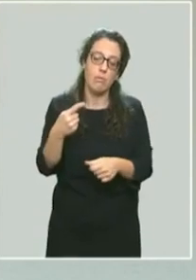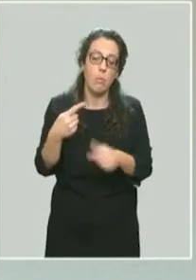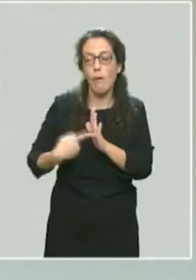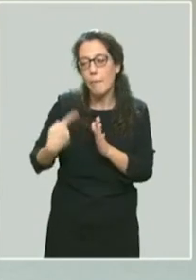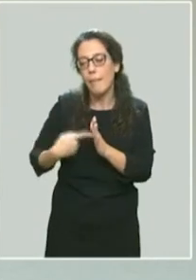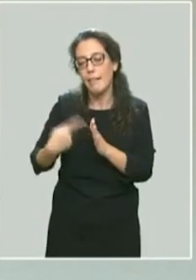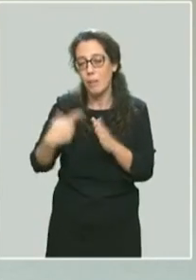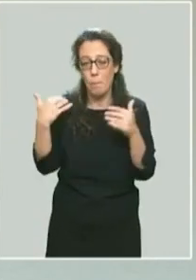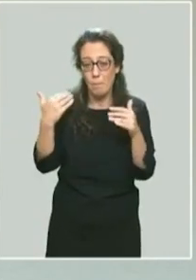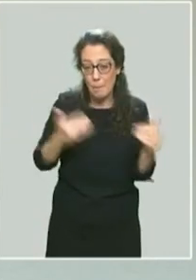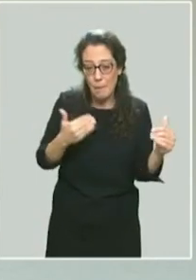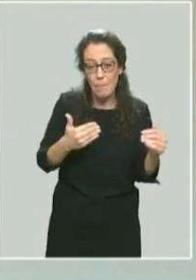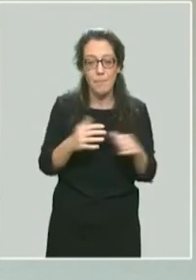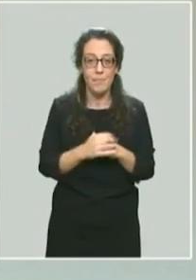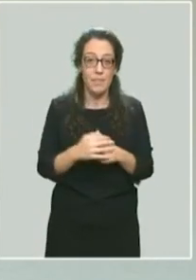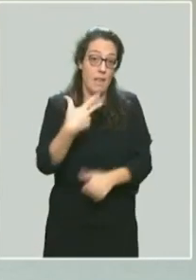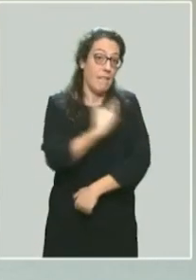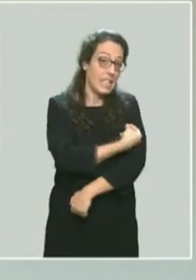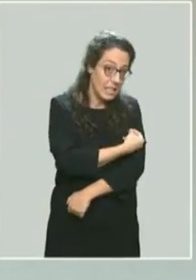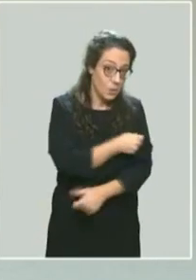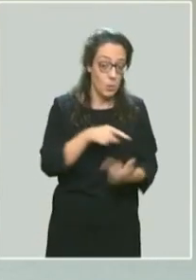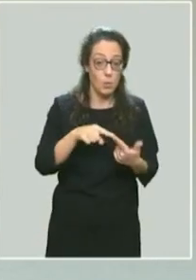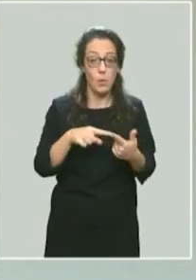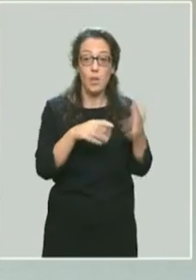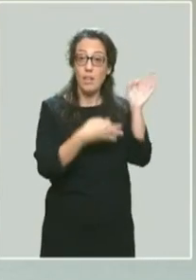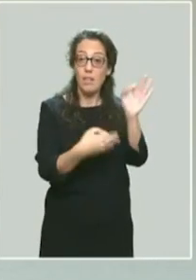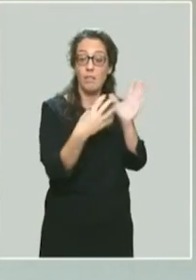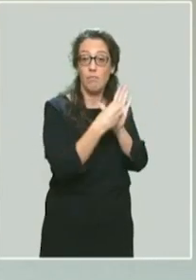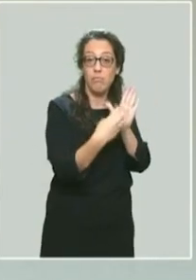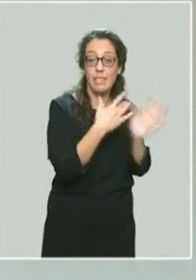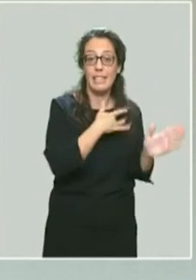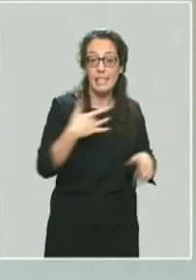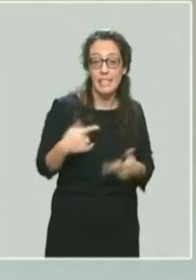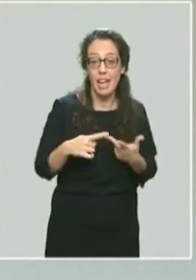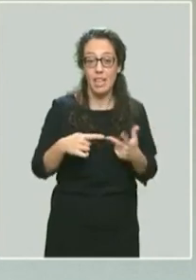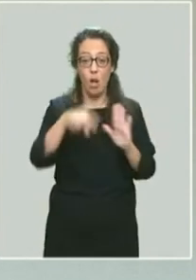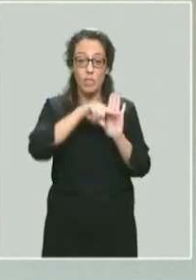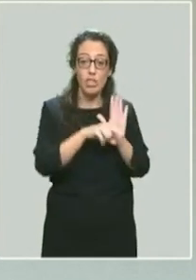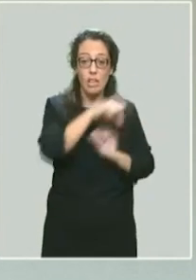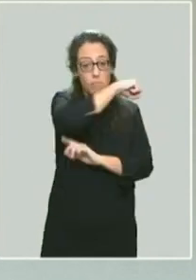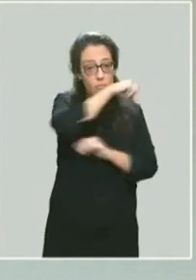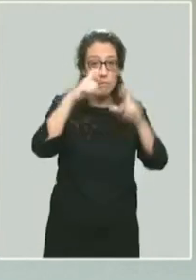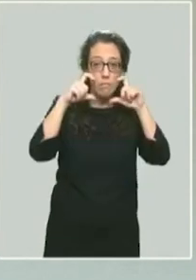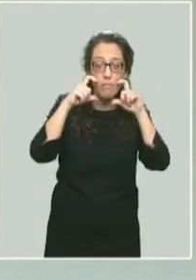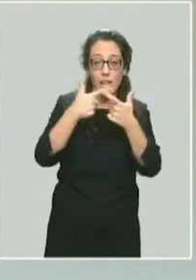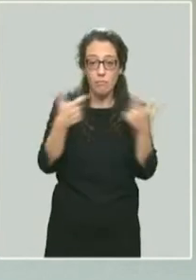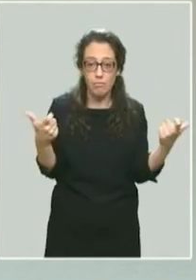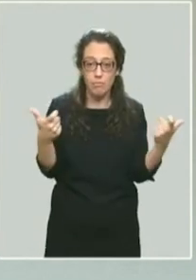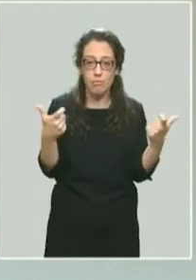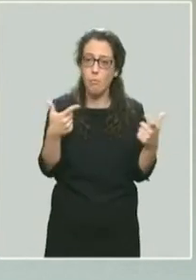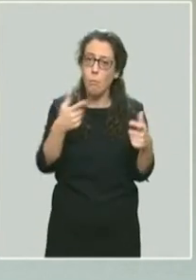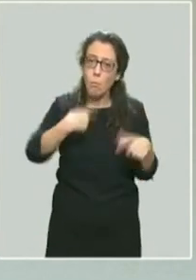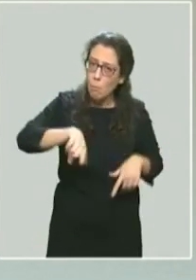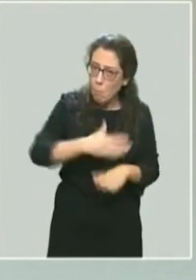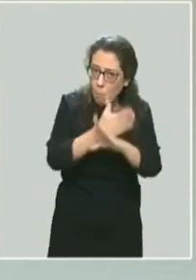Bref, vaccination, passe sanitaire, gestes barrières, nous avons d'ores et déjà les armes pour combattre cette nouvelle vague.